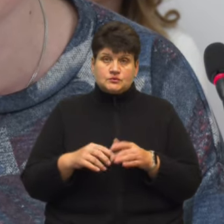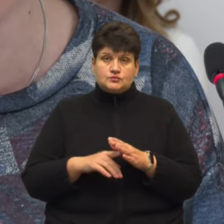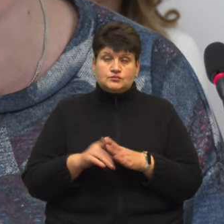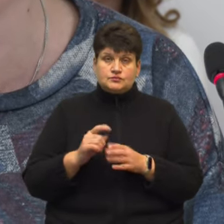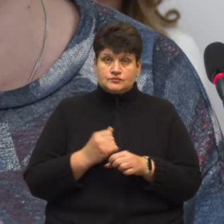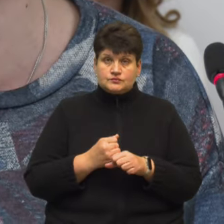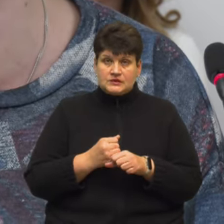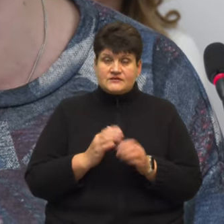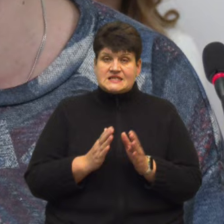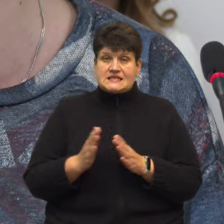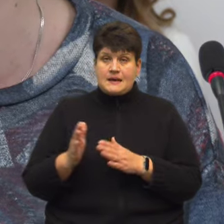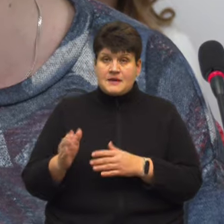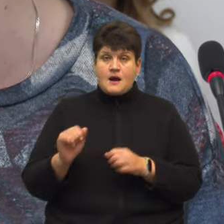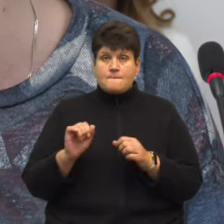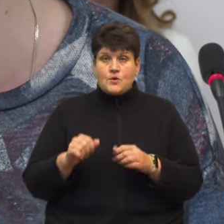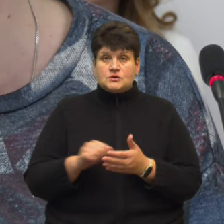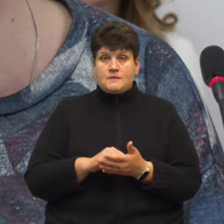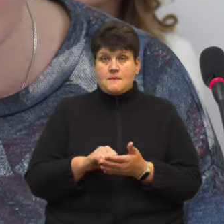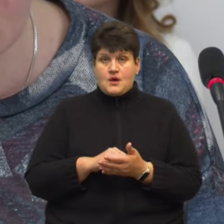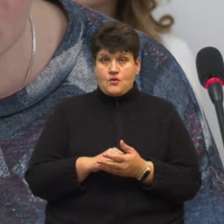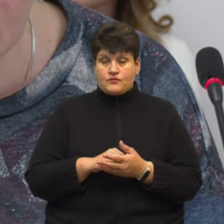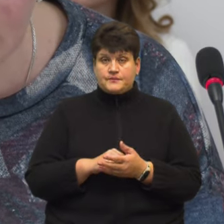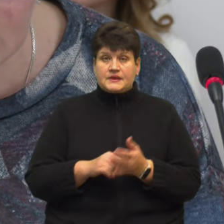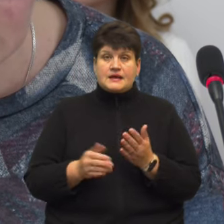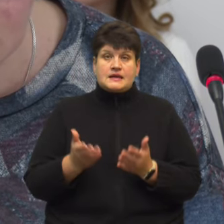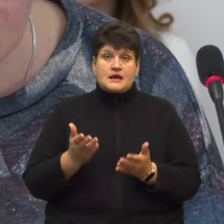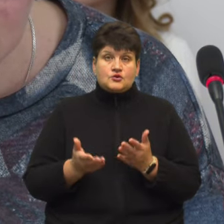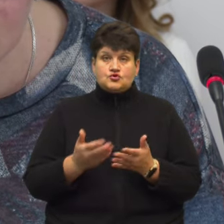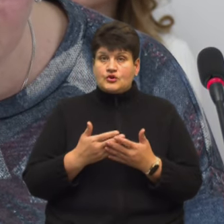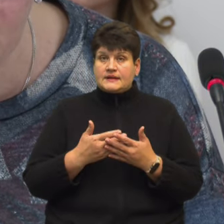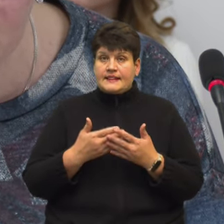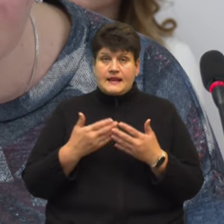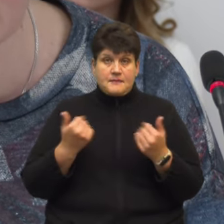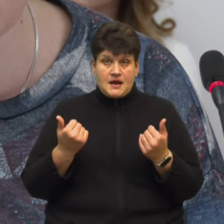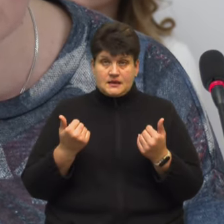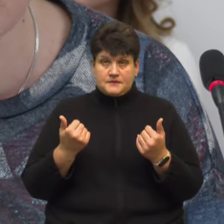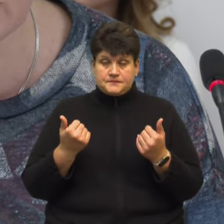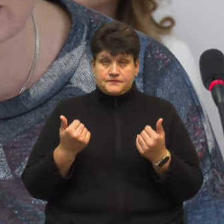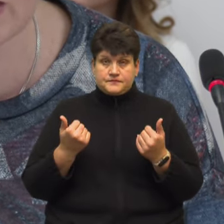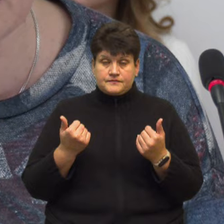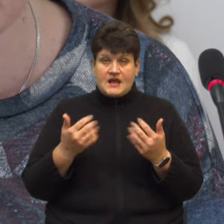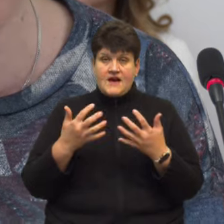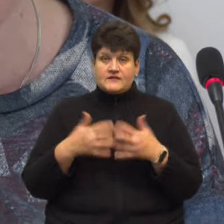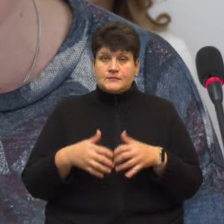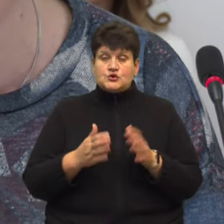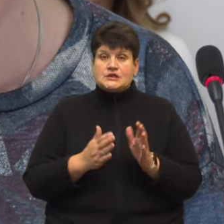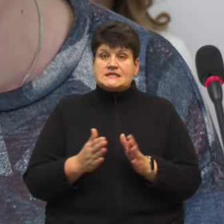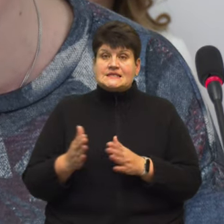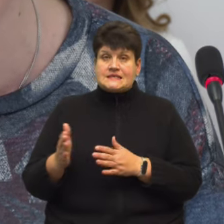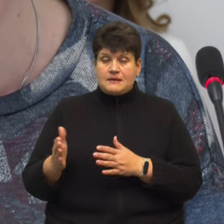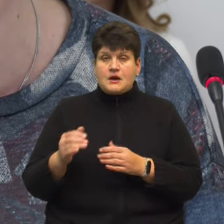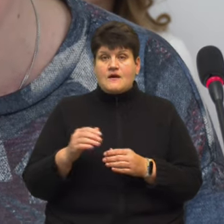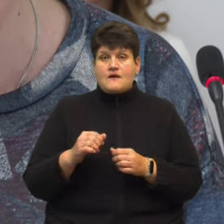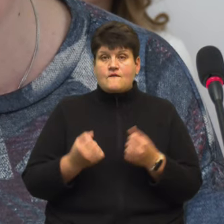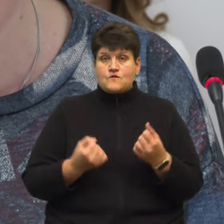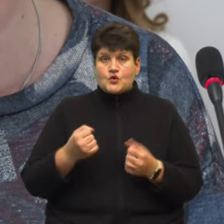її в систему, так і паперово. Якщо немає автоматизованій системі, водій може